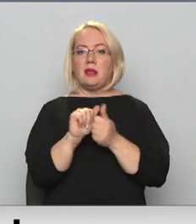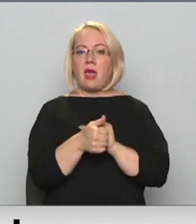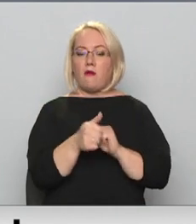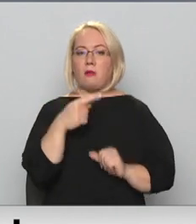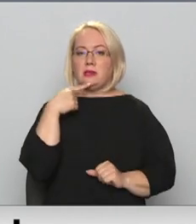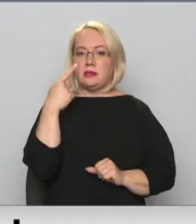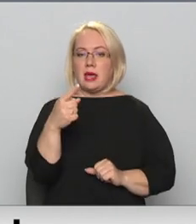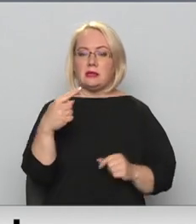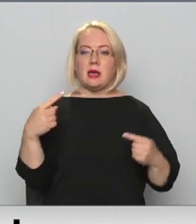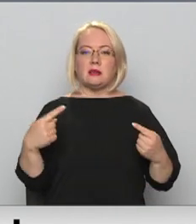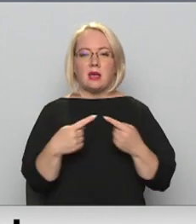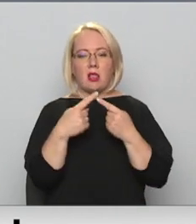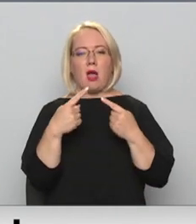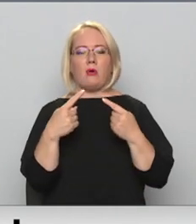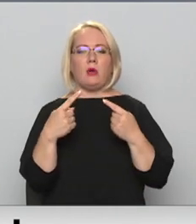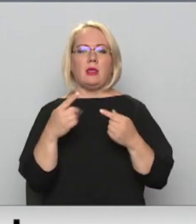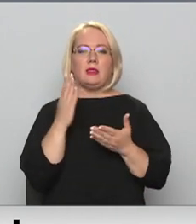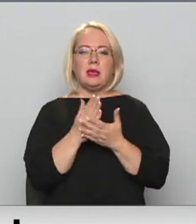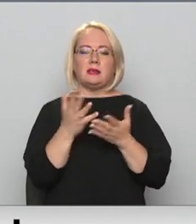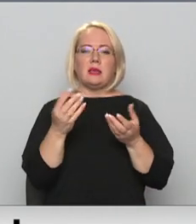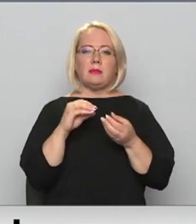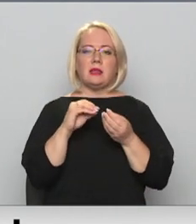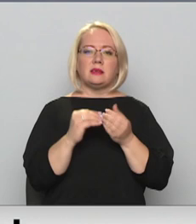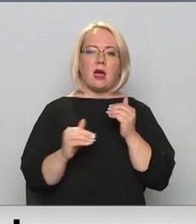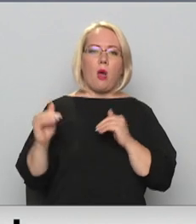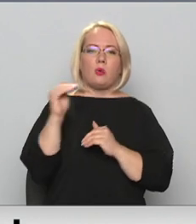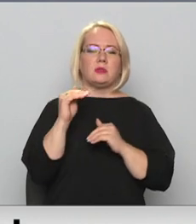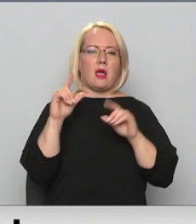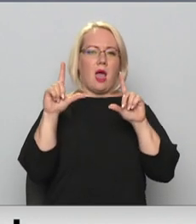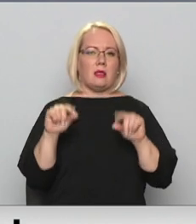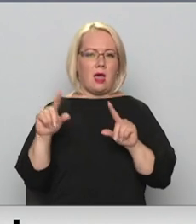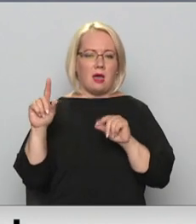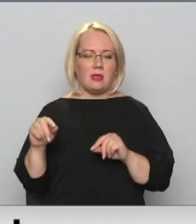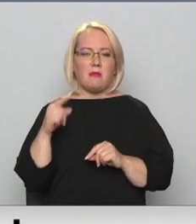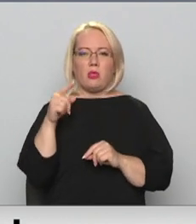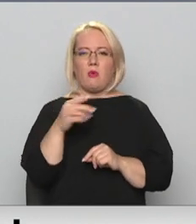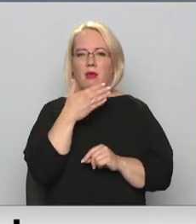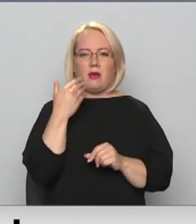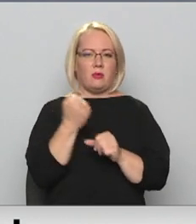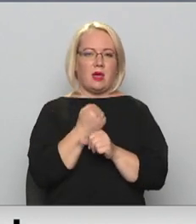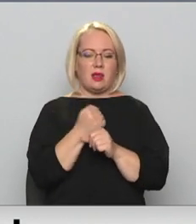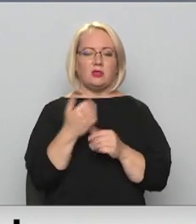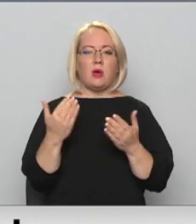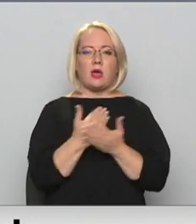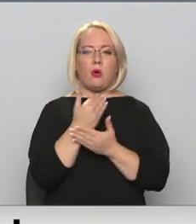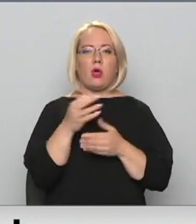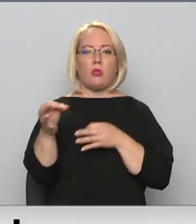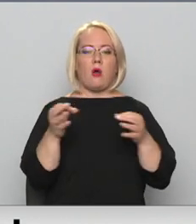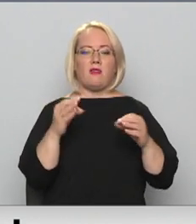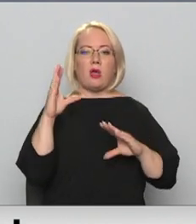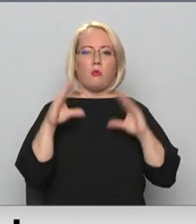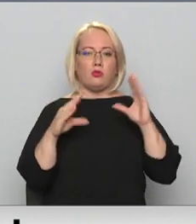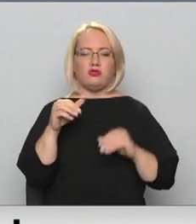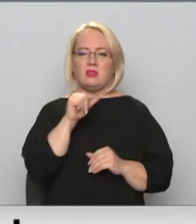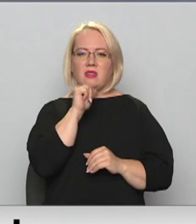teikts, ka salāgojot tiksi ņemtas augstākās atlaides, taču tas netika darīts, jo jaunā novada buģetām tas būšot